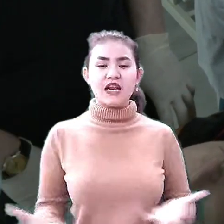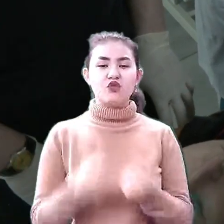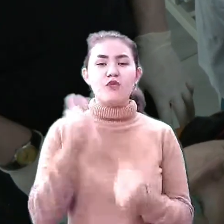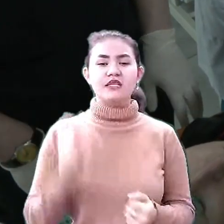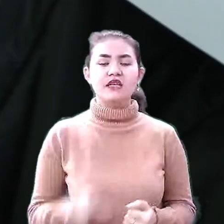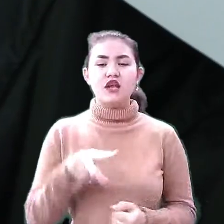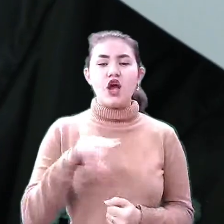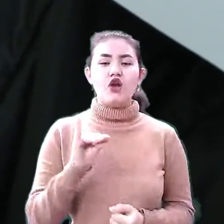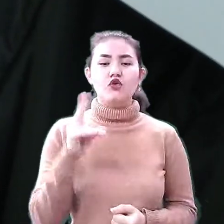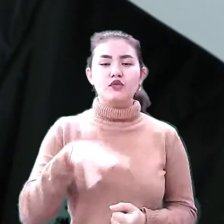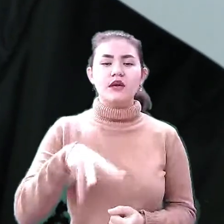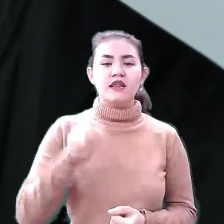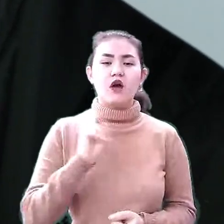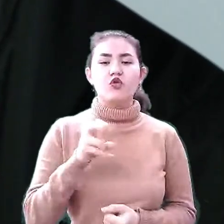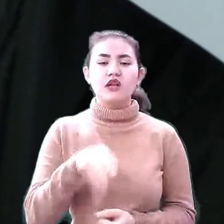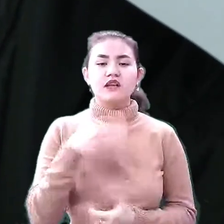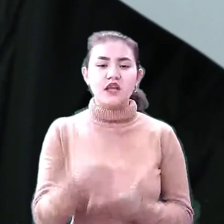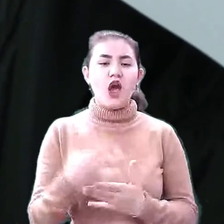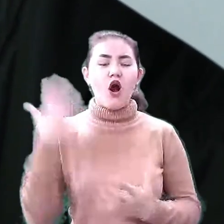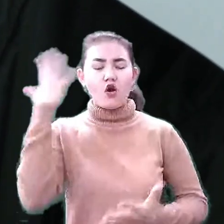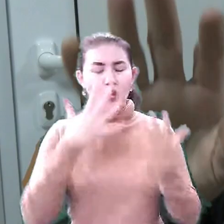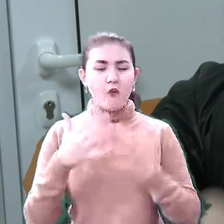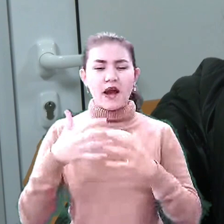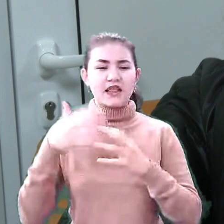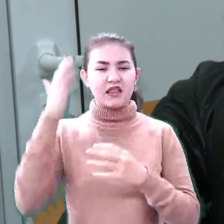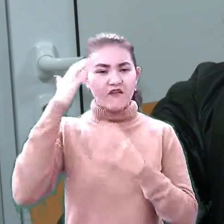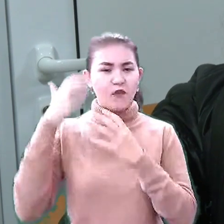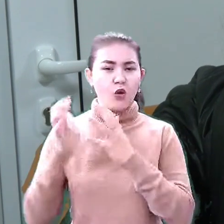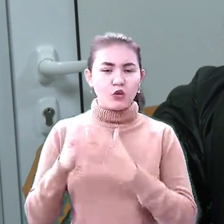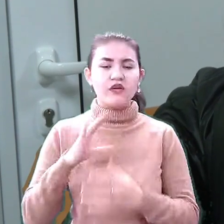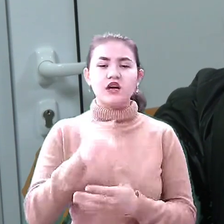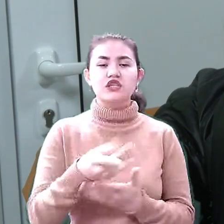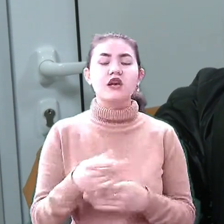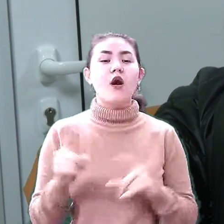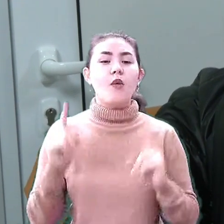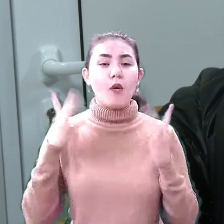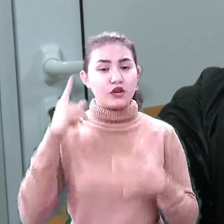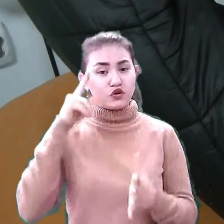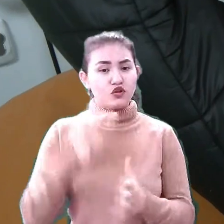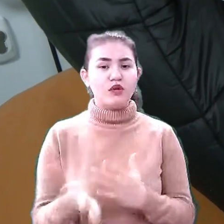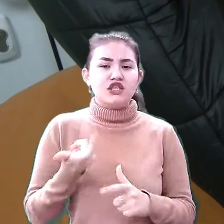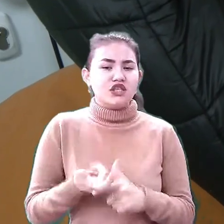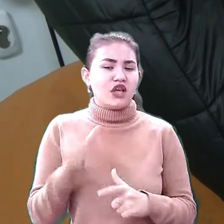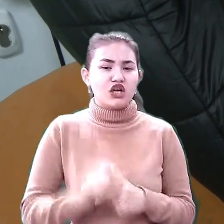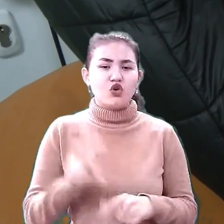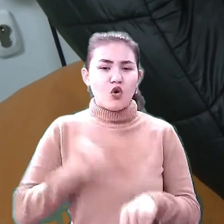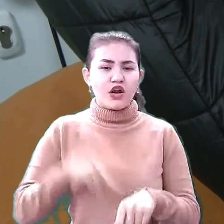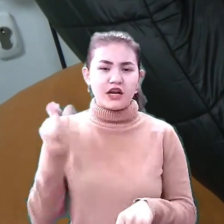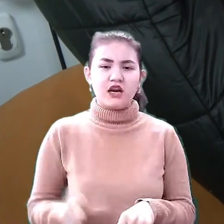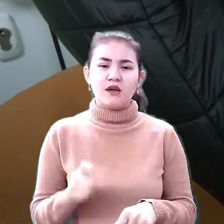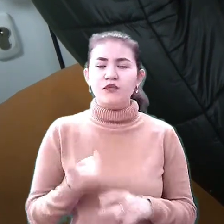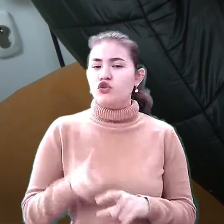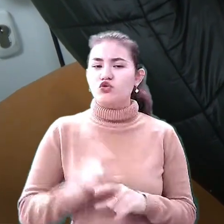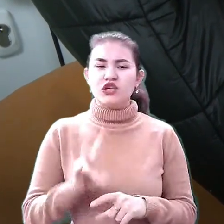Кулик. За легендою, в неї кома та травма голови. Жінка каже, в такі моменти розумієш, як тяжко лікарям. Дуже незвичне